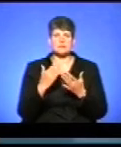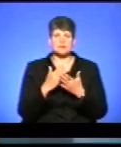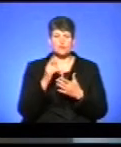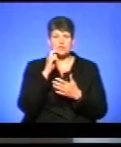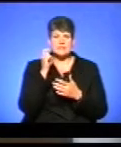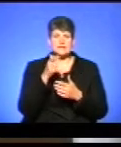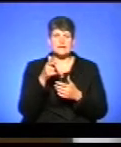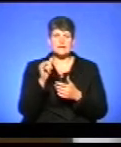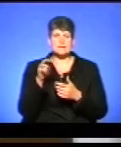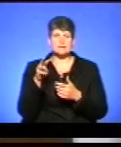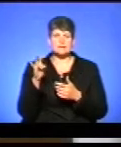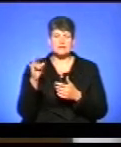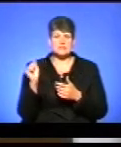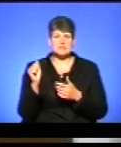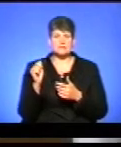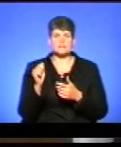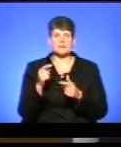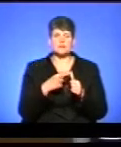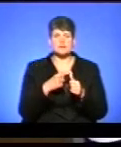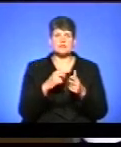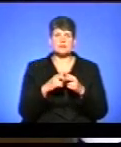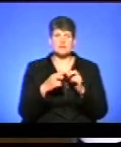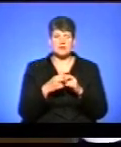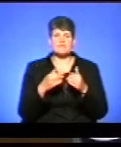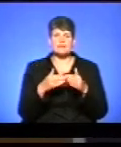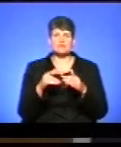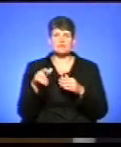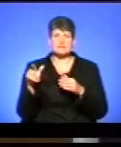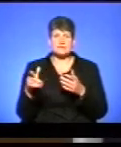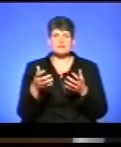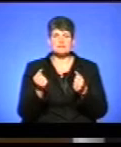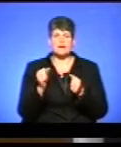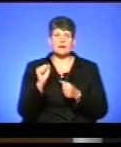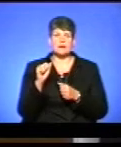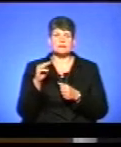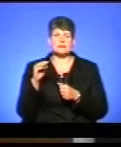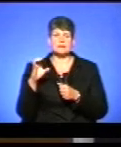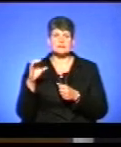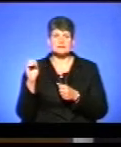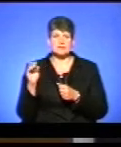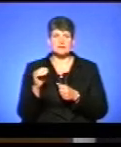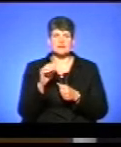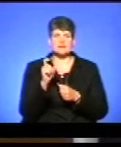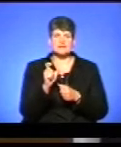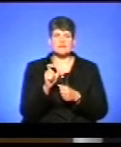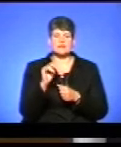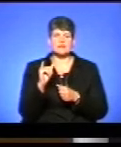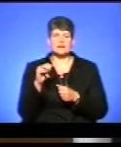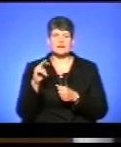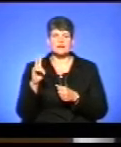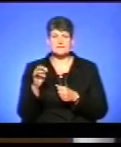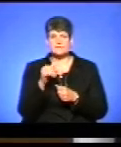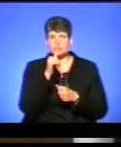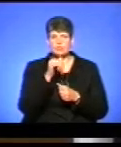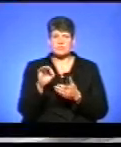українській гімназії імені Івана Франка. Випускниця, медалістка, яка щойно взяла атестат, Єва Ільків, спробує одразу